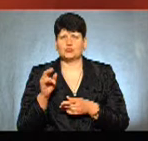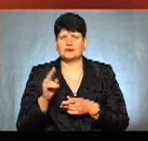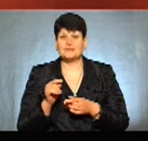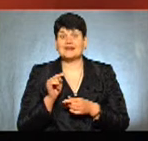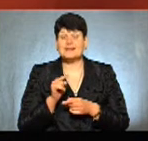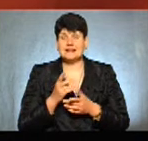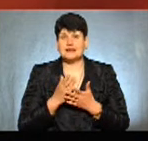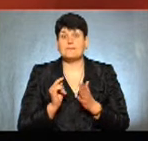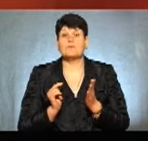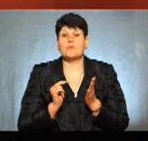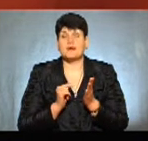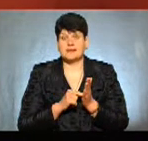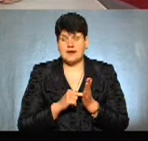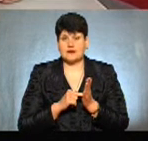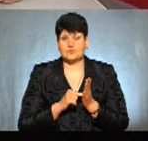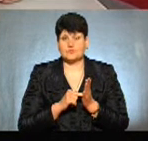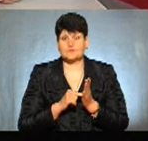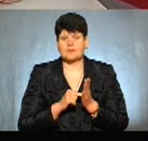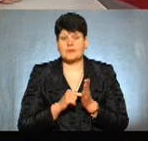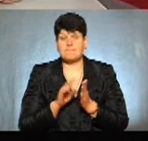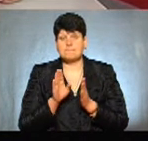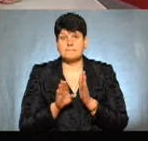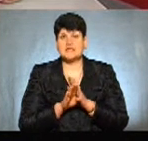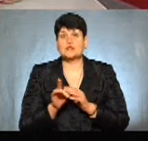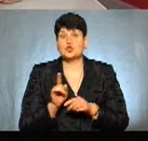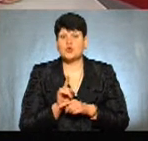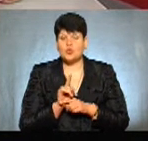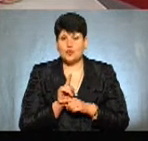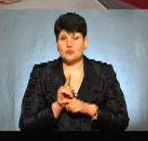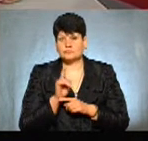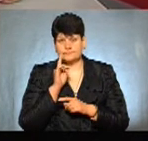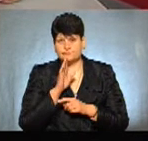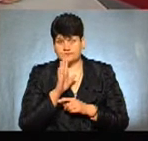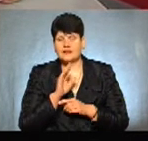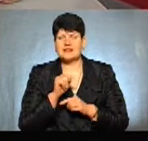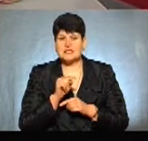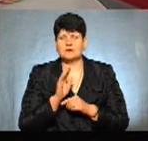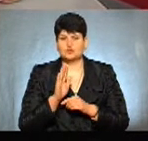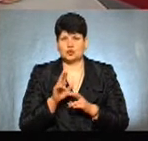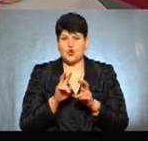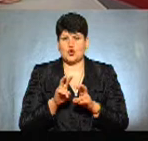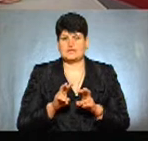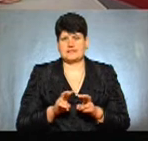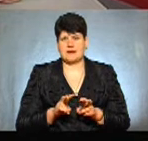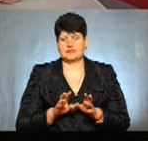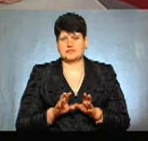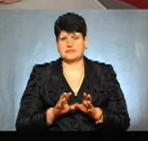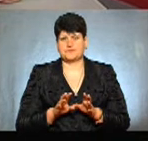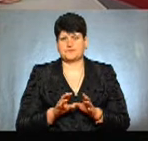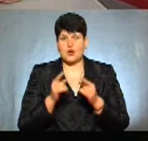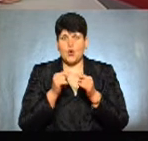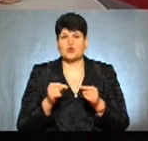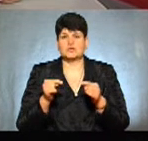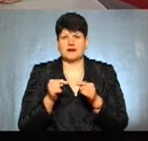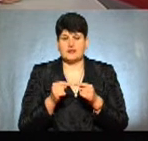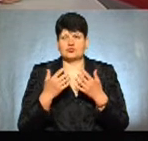які, в принципі, підпадають під норму несприятливу, принципі, ті будуть розглядатися, ну, конкретно